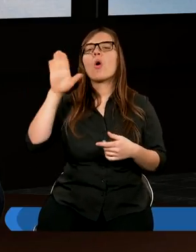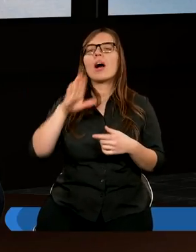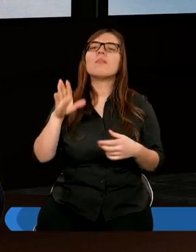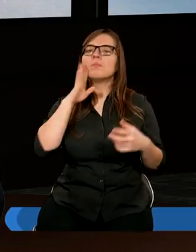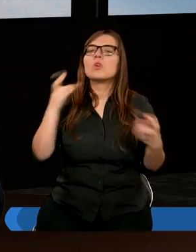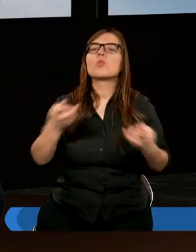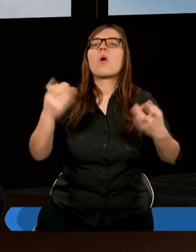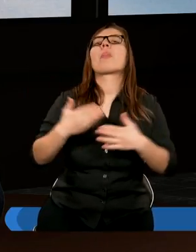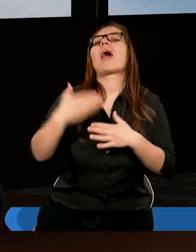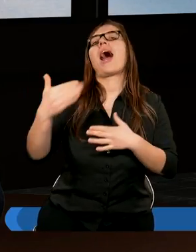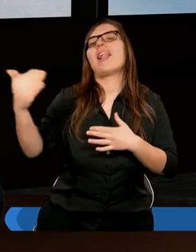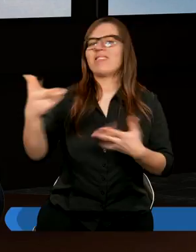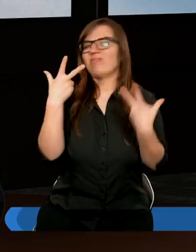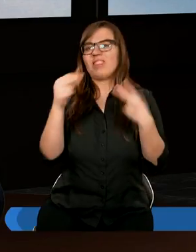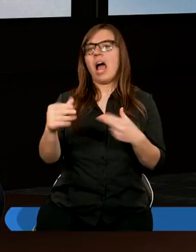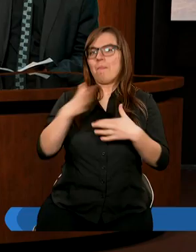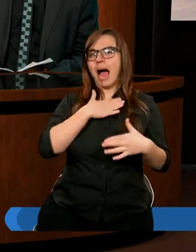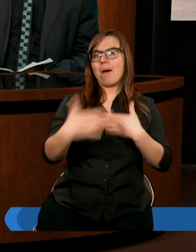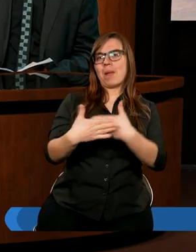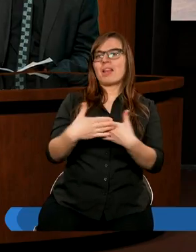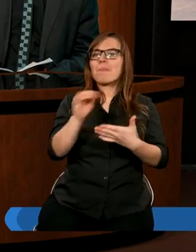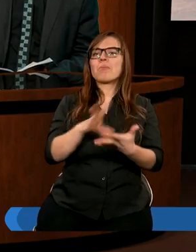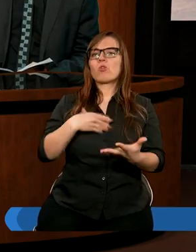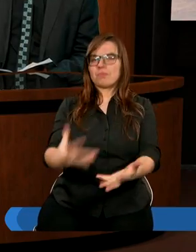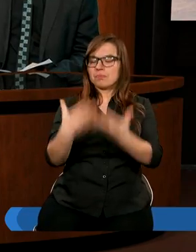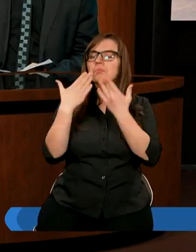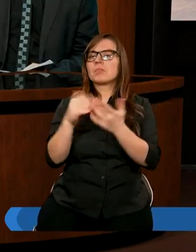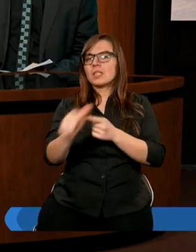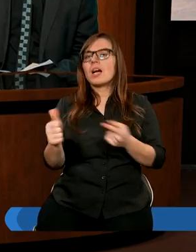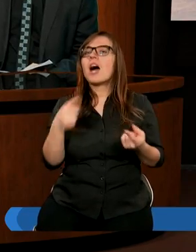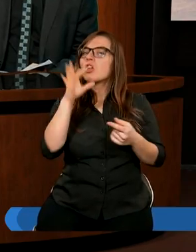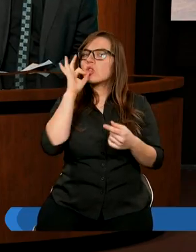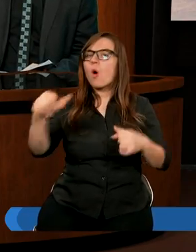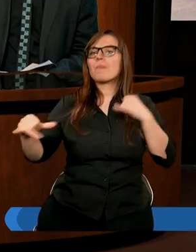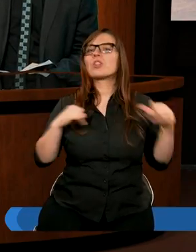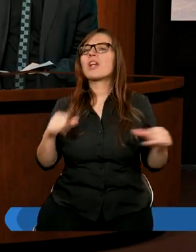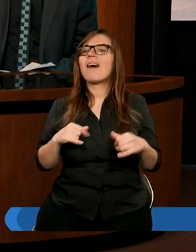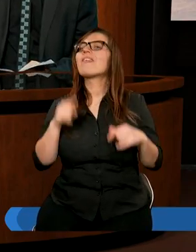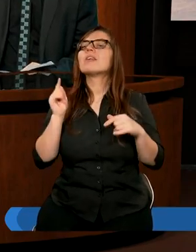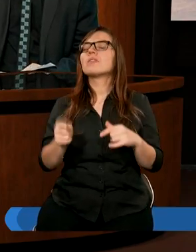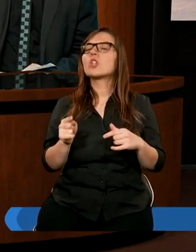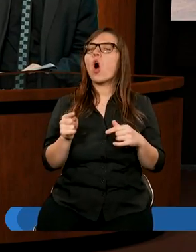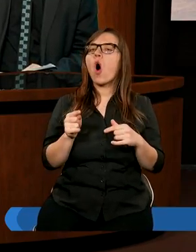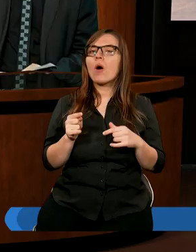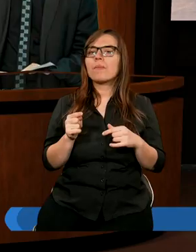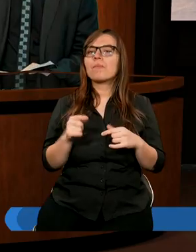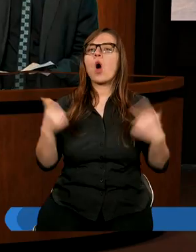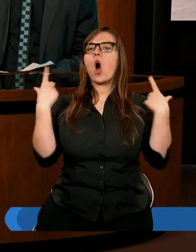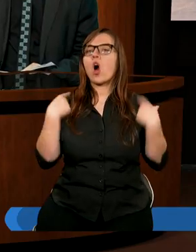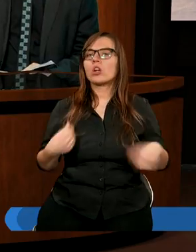szukać gdzieś daleko. Wydaje mi się, że dobry szafarz to